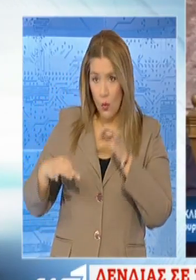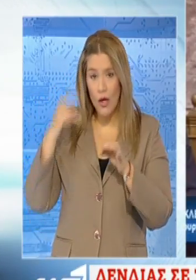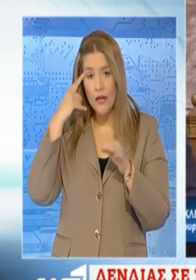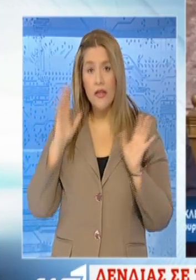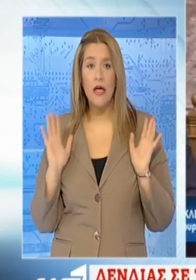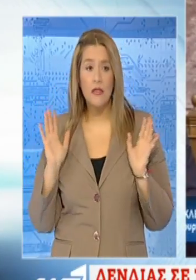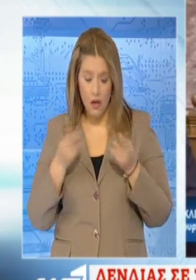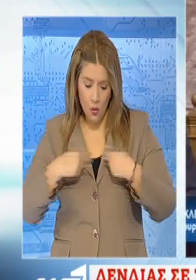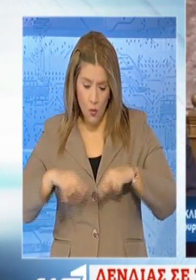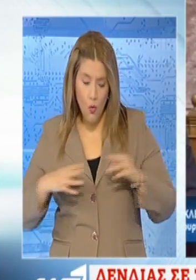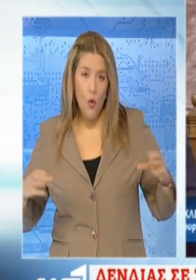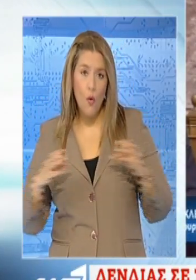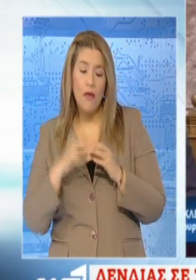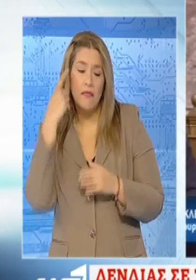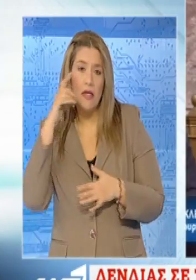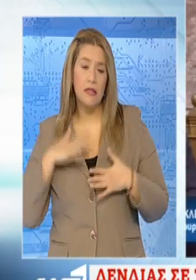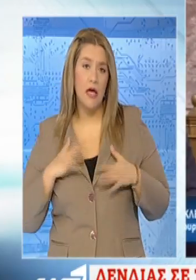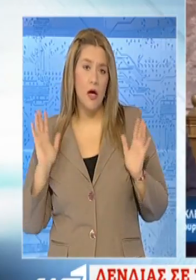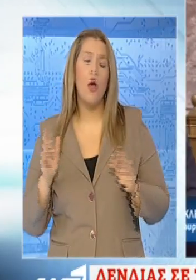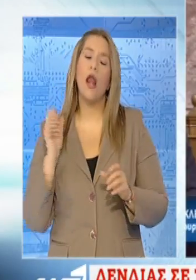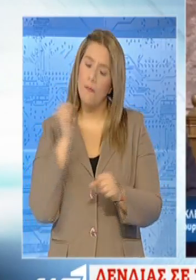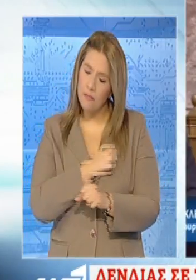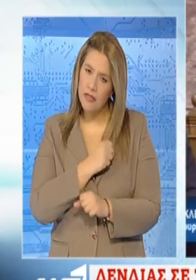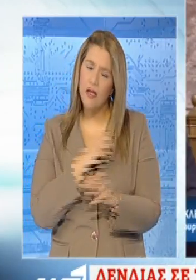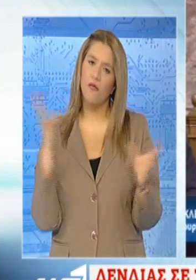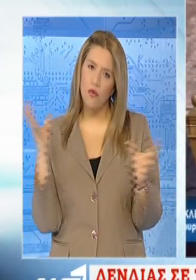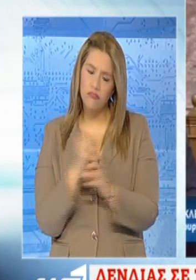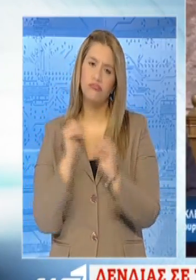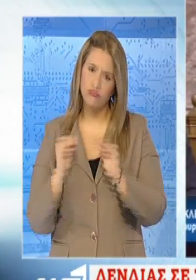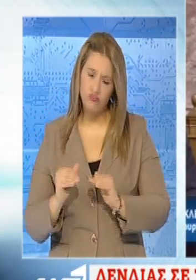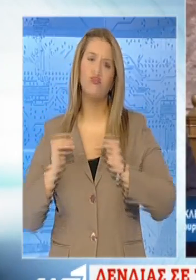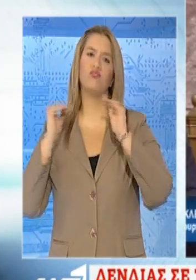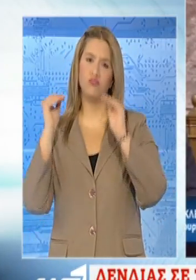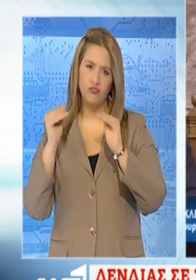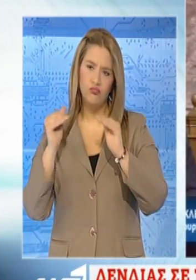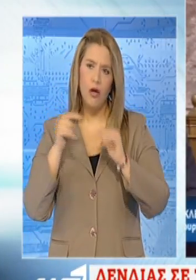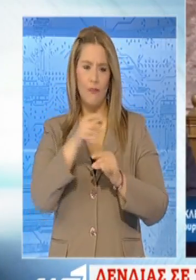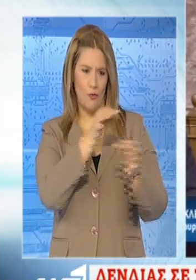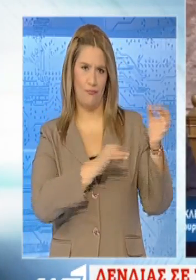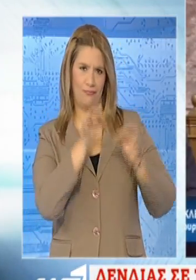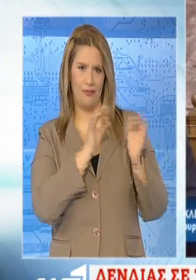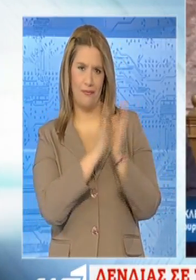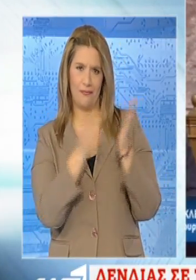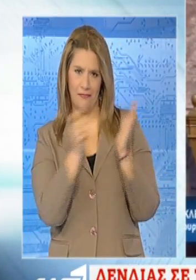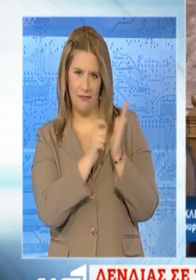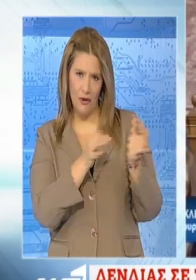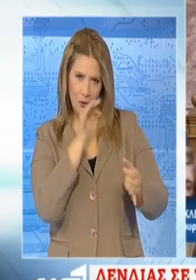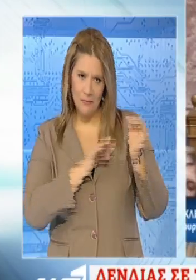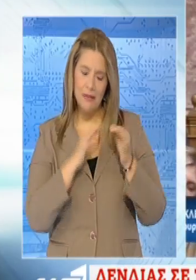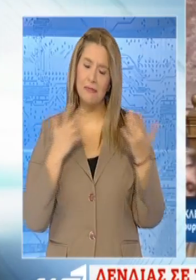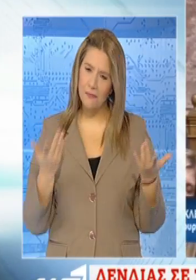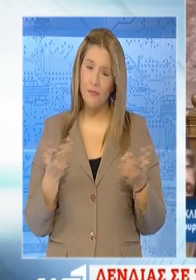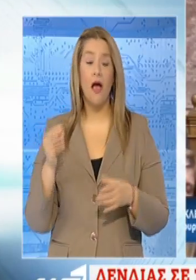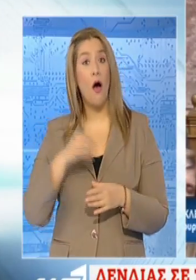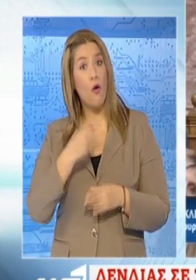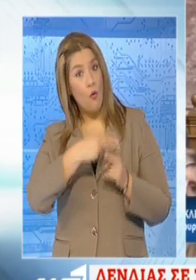η διαπραγματική ομάδα, αλλά τουλάχιστον να αναβαθμίζουμε τις λογοτεχνικές σας αναφορές. Με χαρά ακούω ότι και